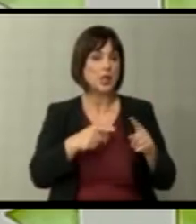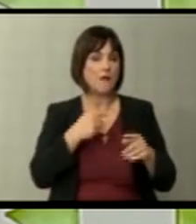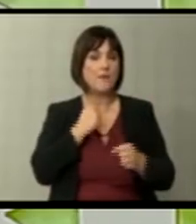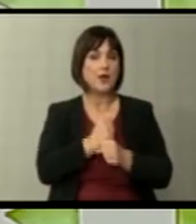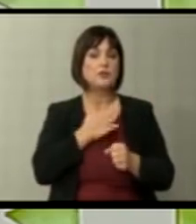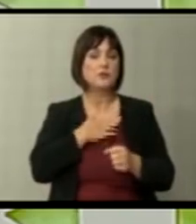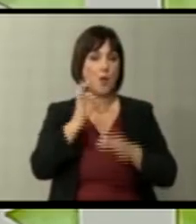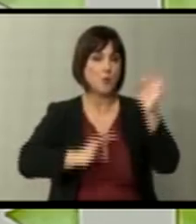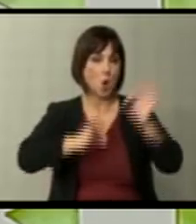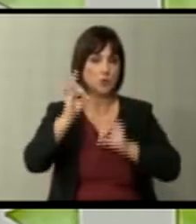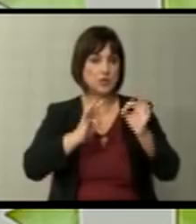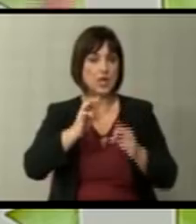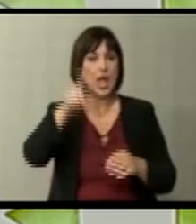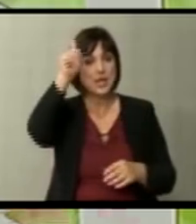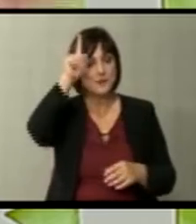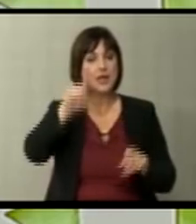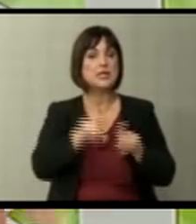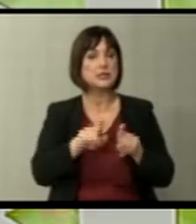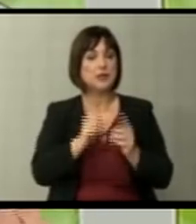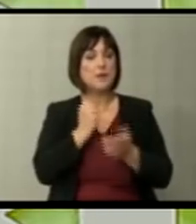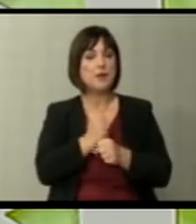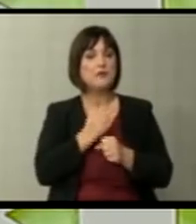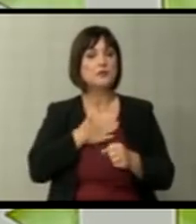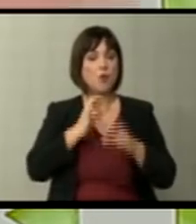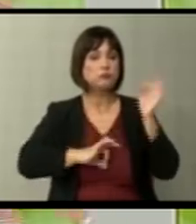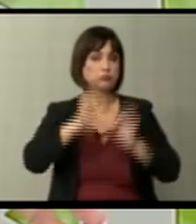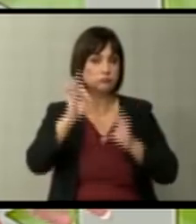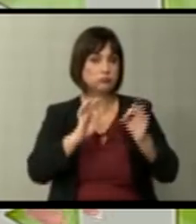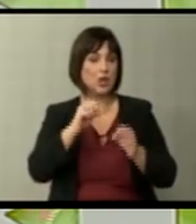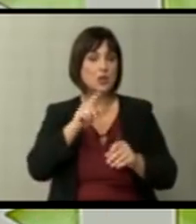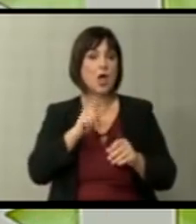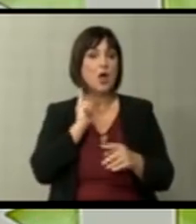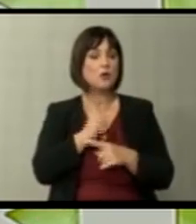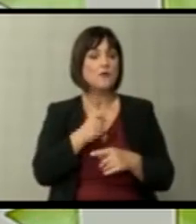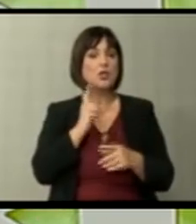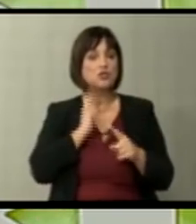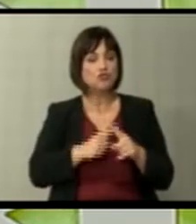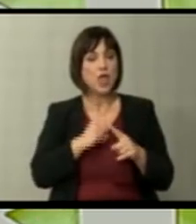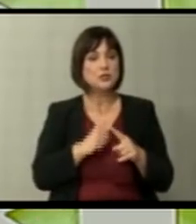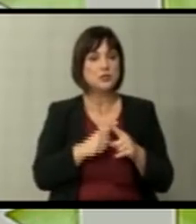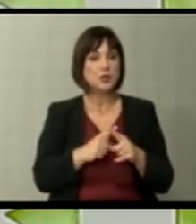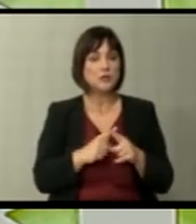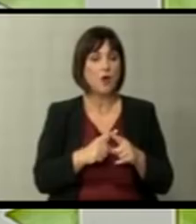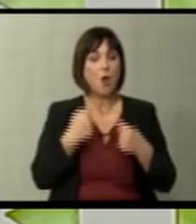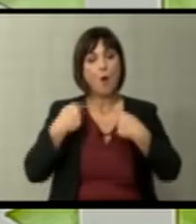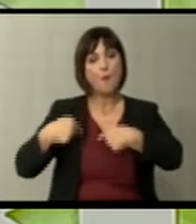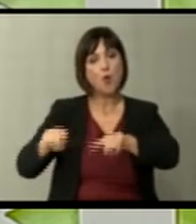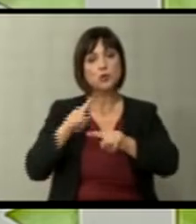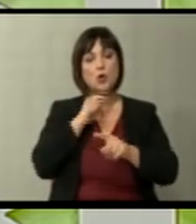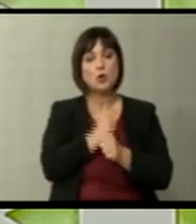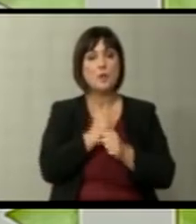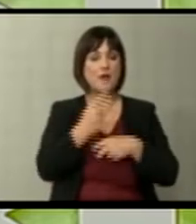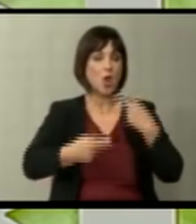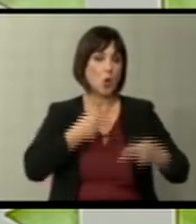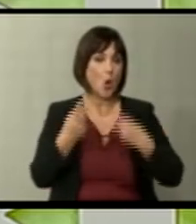прави своји проценки. Германија исто така прави своји проценки на одредниците, частопати, посебно од оно што го прави